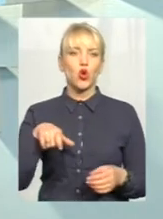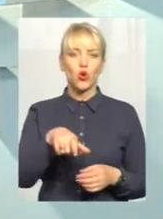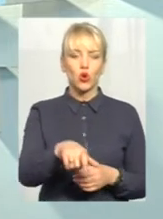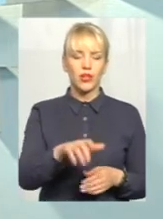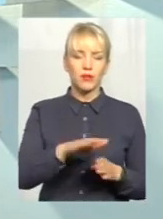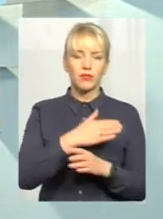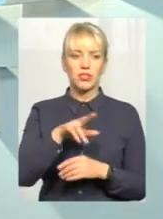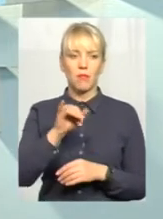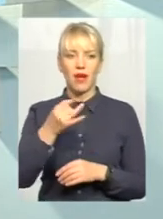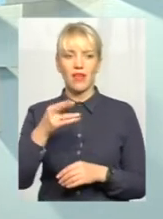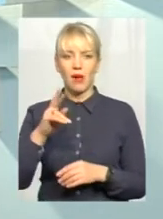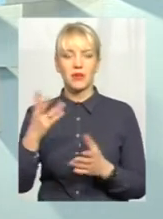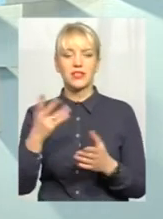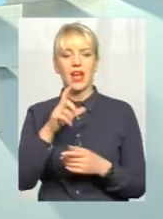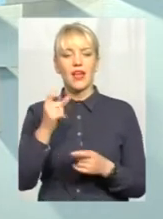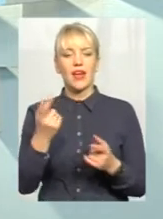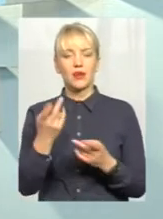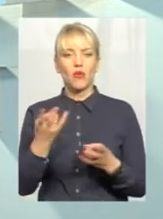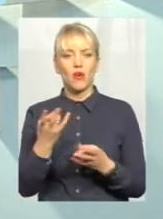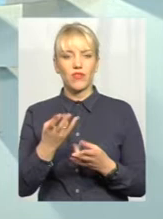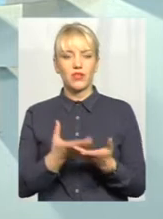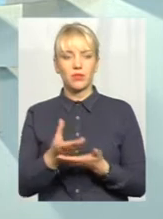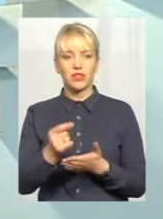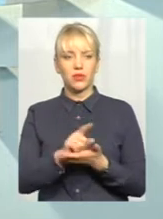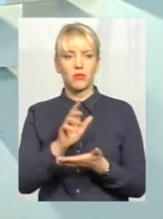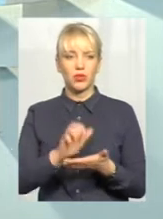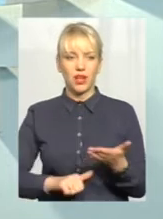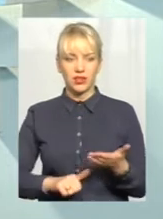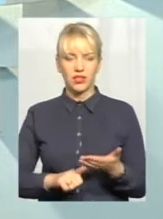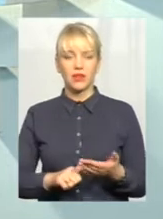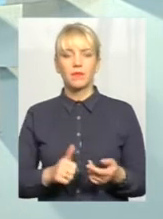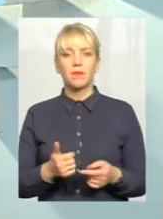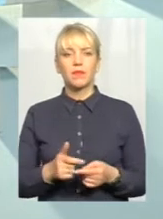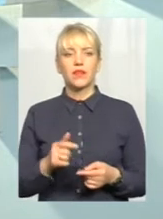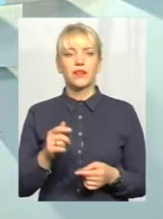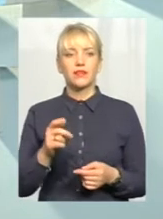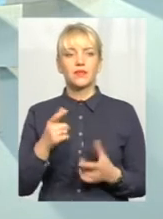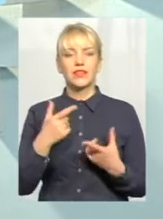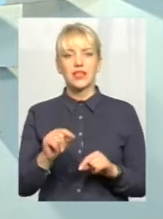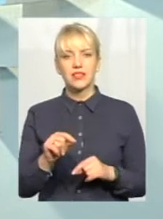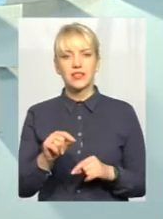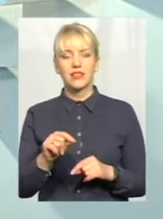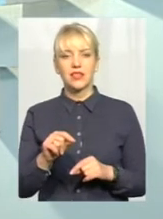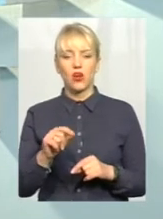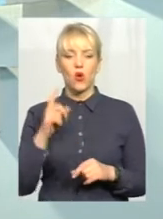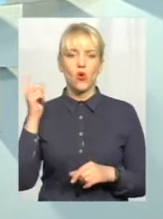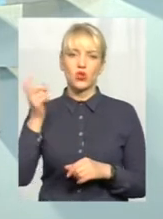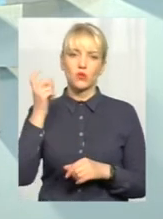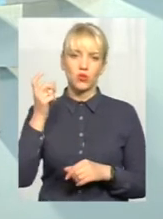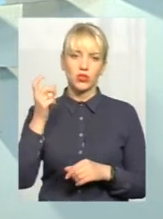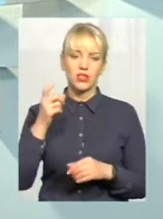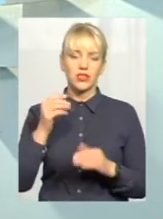би платитися податки, а не просто орендар їх розорує, не плачучи ні копійки. Десь господарські двори,